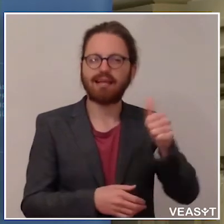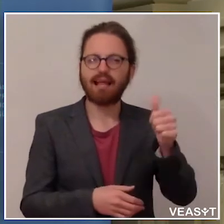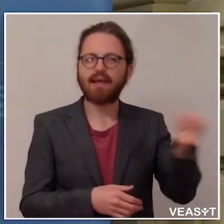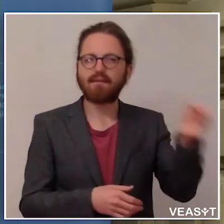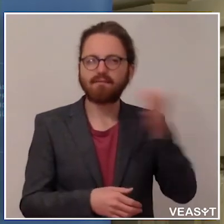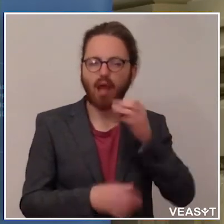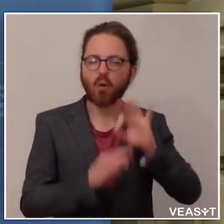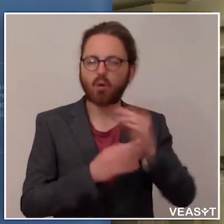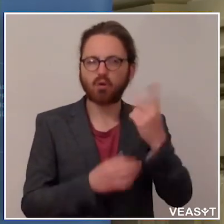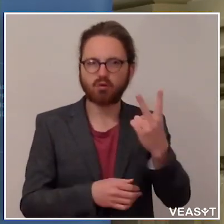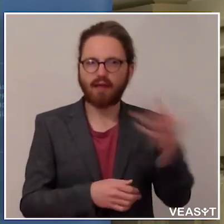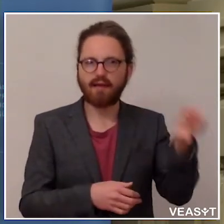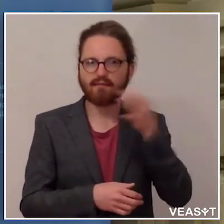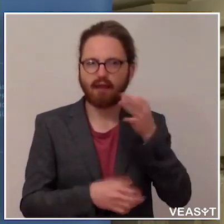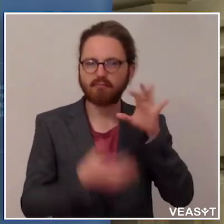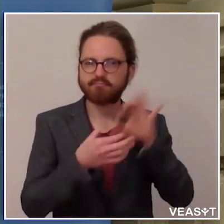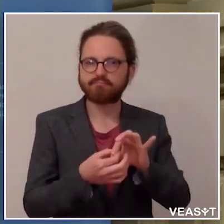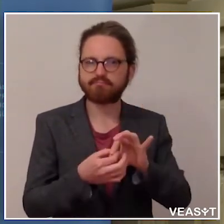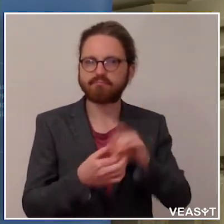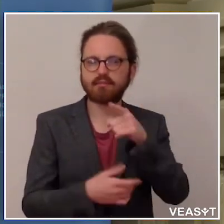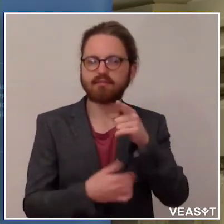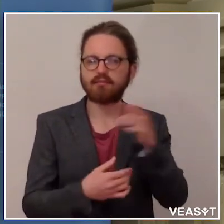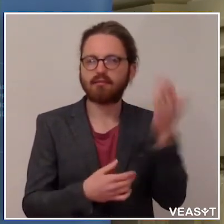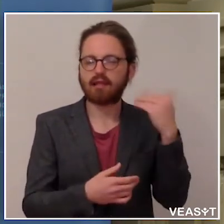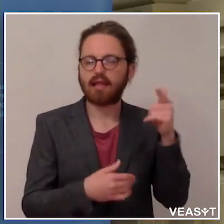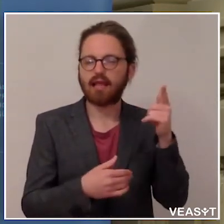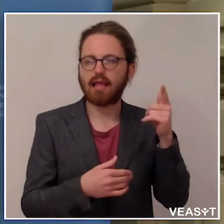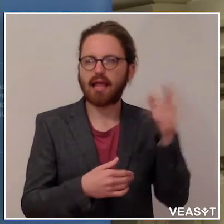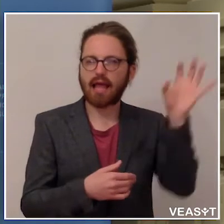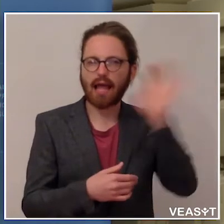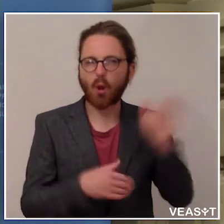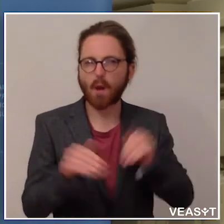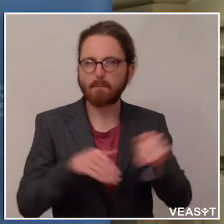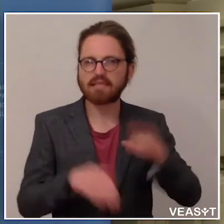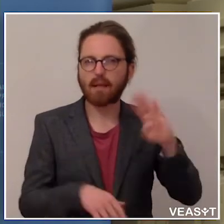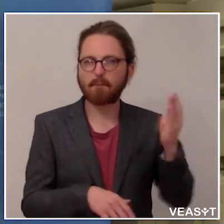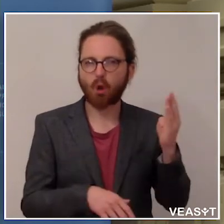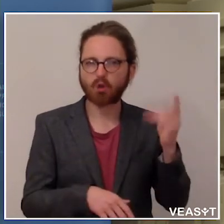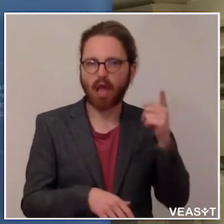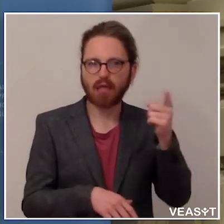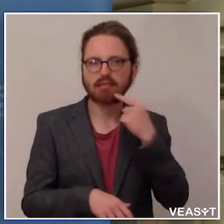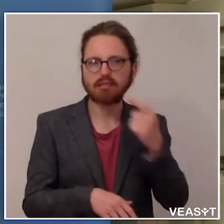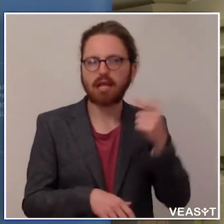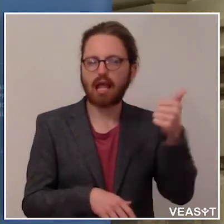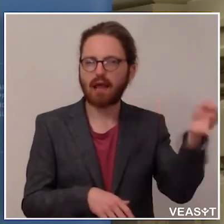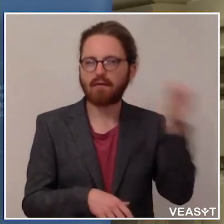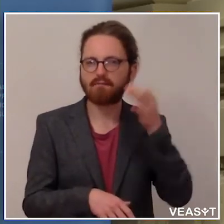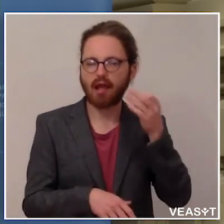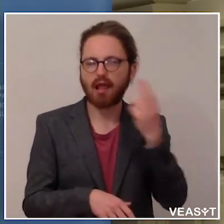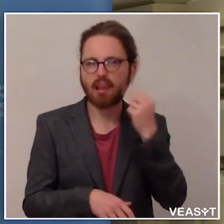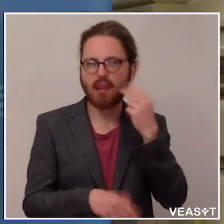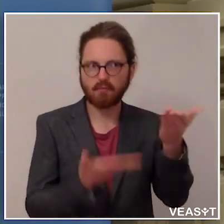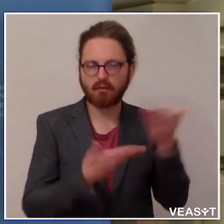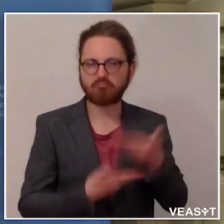Fragen beziehen sich auf die Äußerungen von Regionenminister Boccia. Eine Frage hat uns am Nachmittag erreicht und